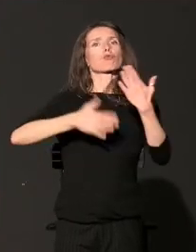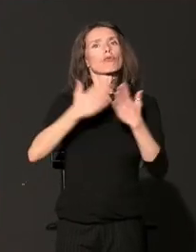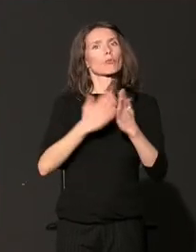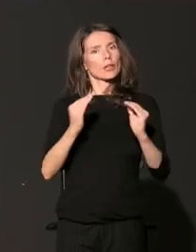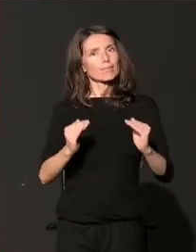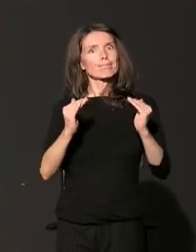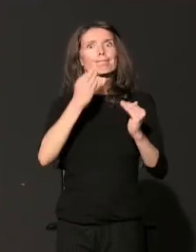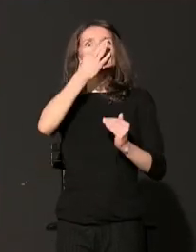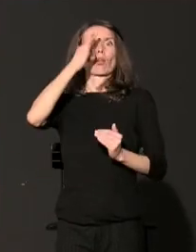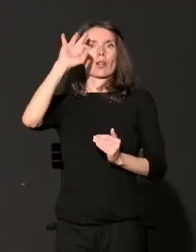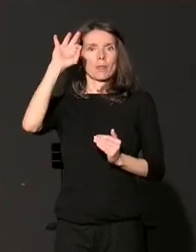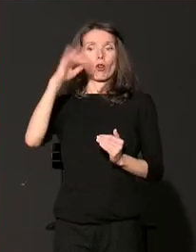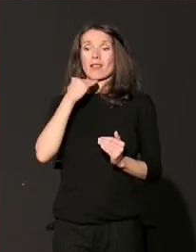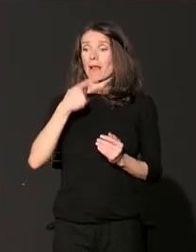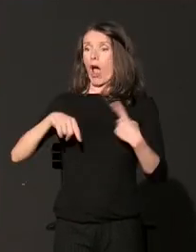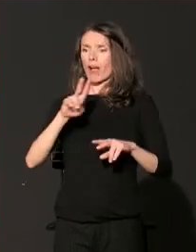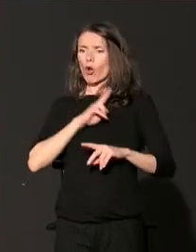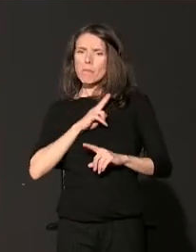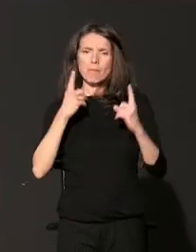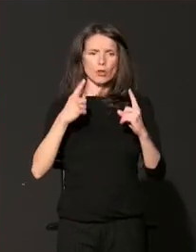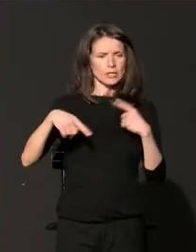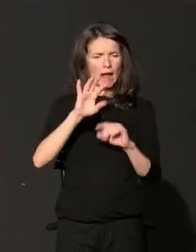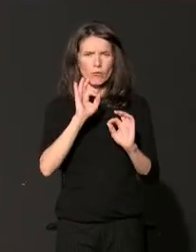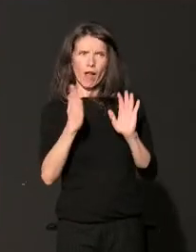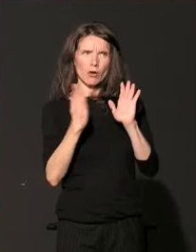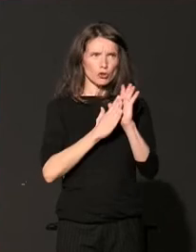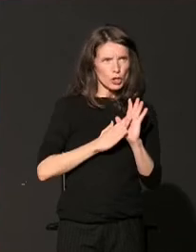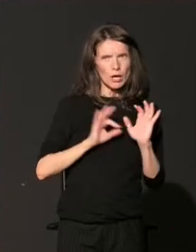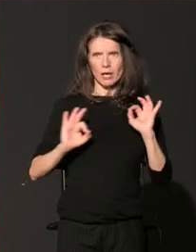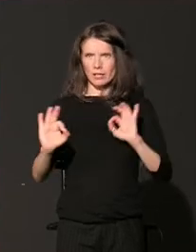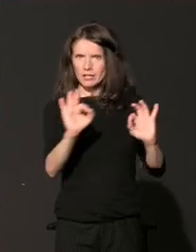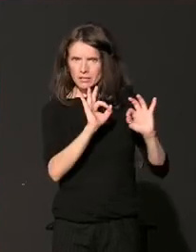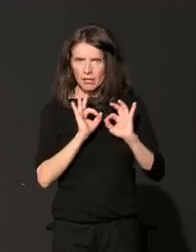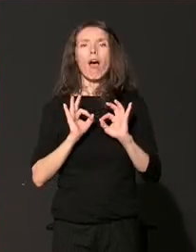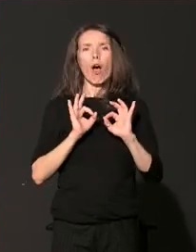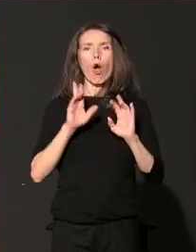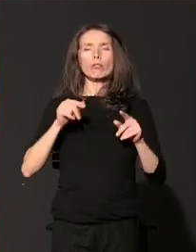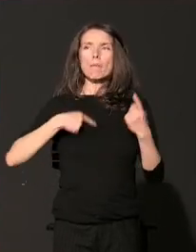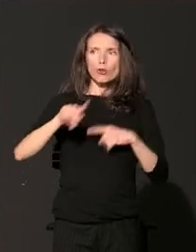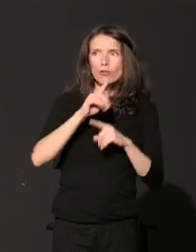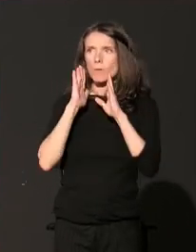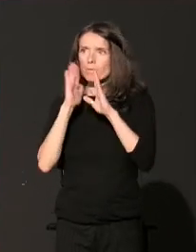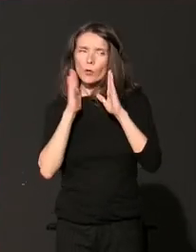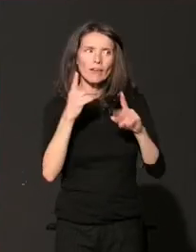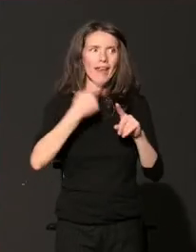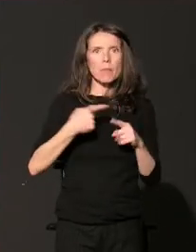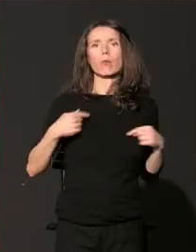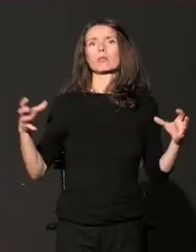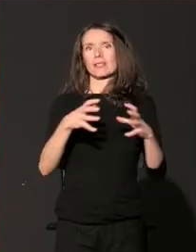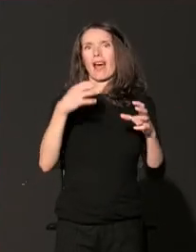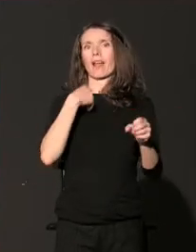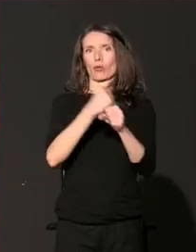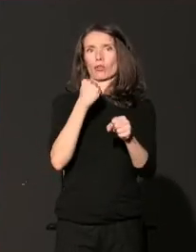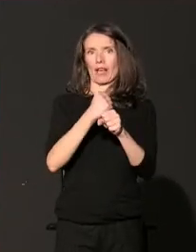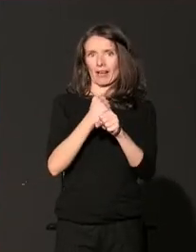stavova zasnovanih na činjenicama, možemo da gradimo poverenje, prostor za zajedničko delovanje i uspostavljamo